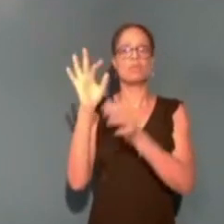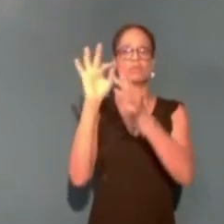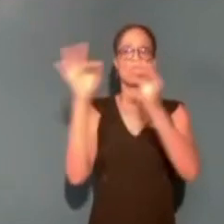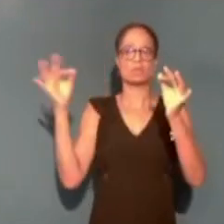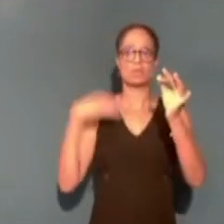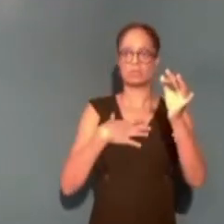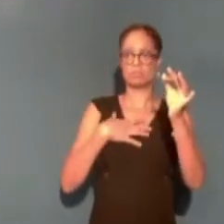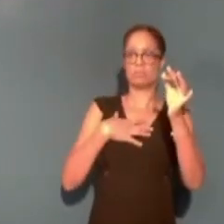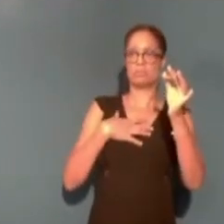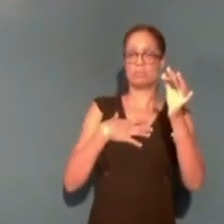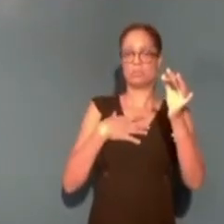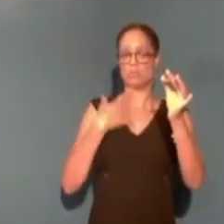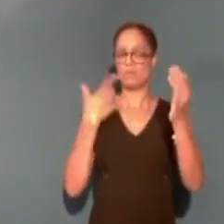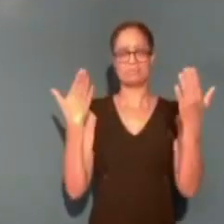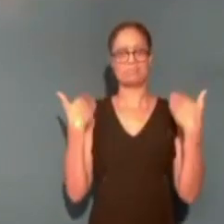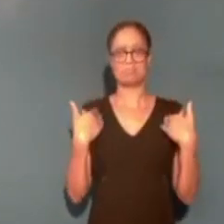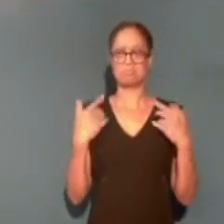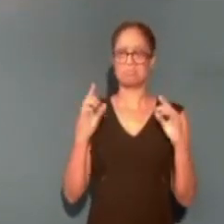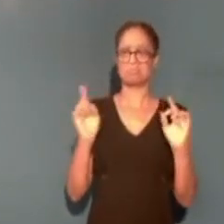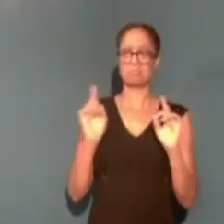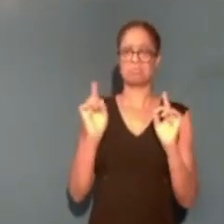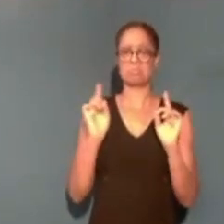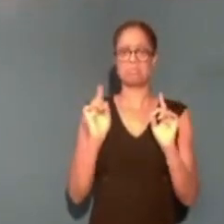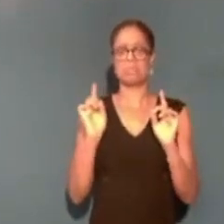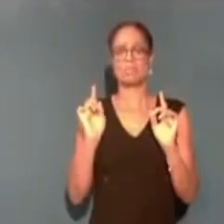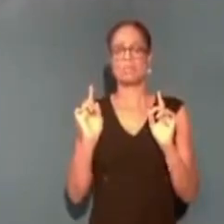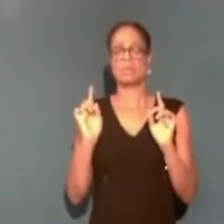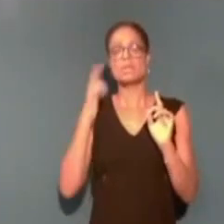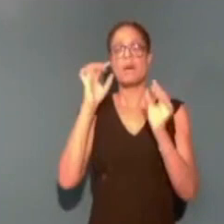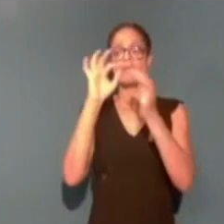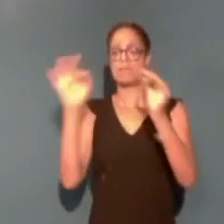En tout cas, je ne suis pas reconnu dans cette partie du rapport. Je ne pas si c'est écrit.